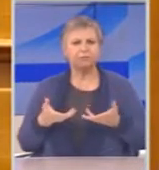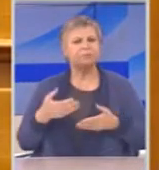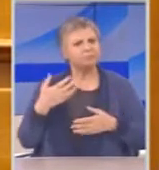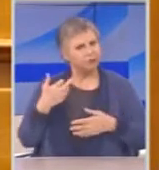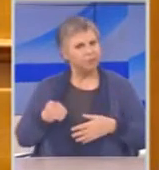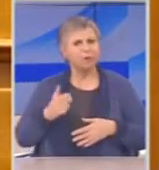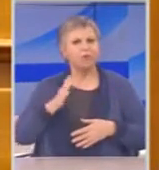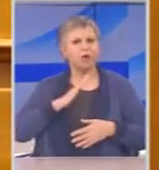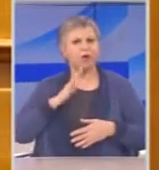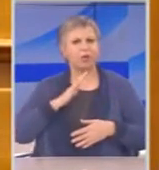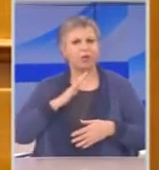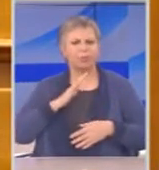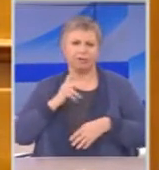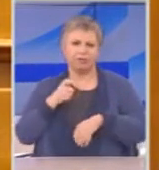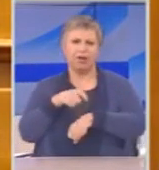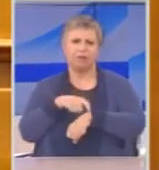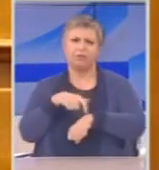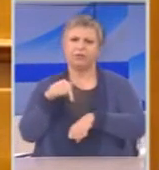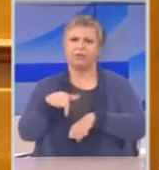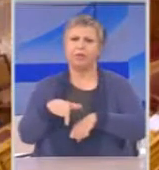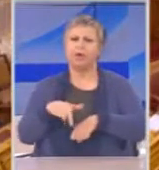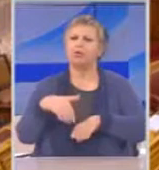και έξω.